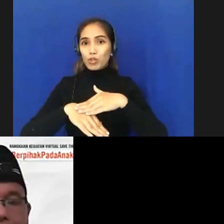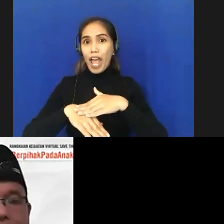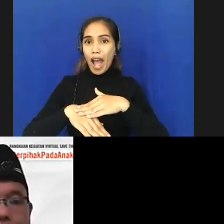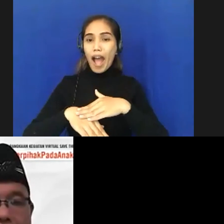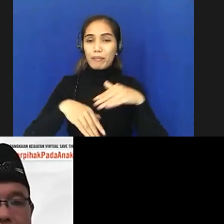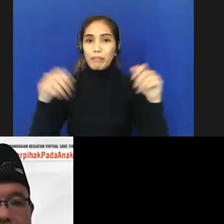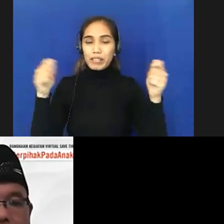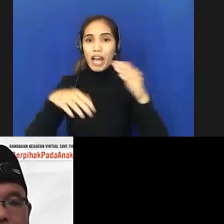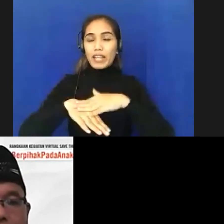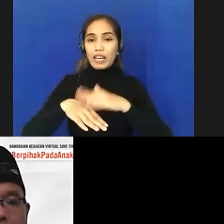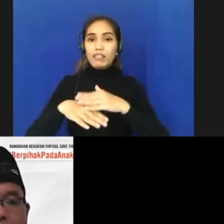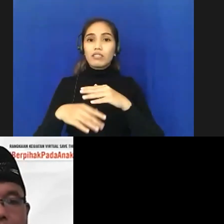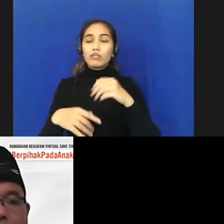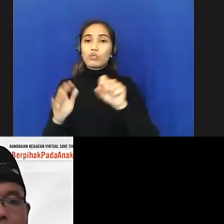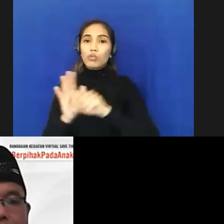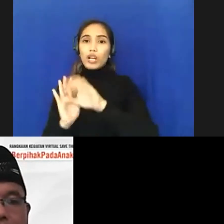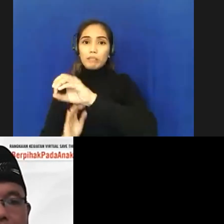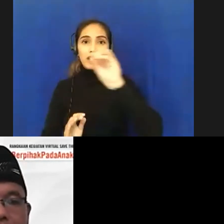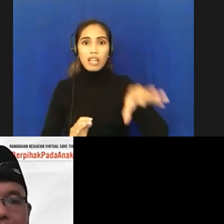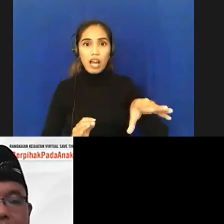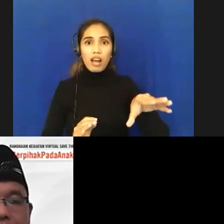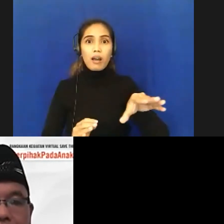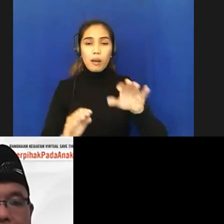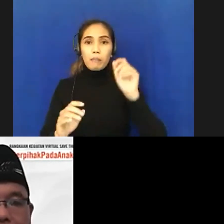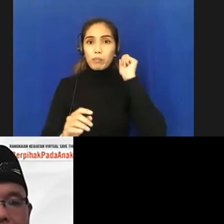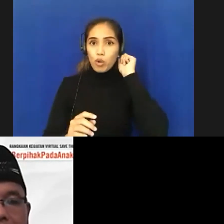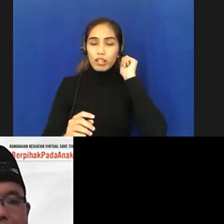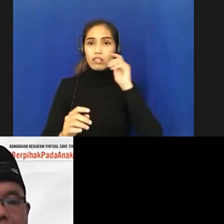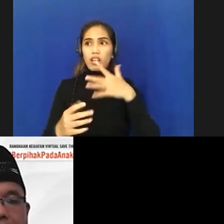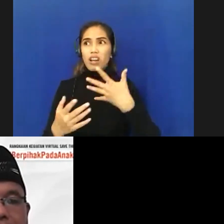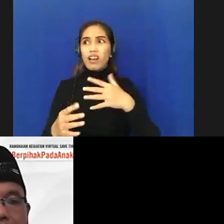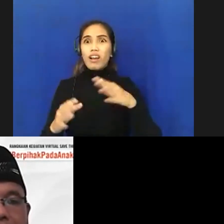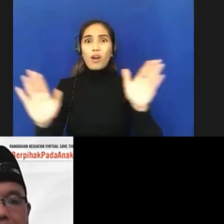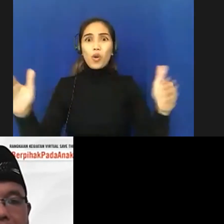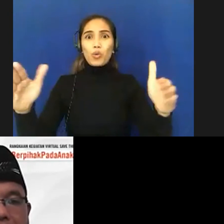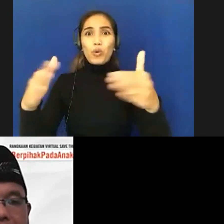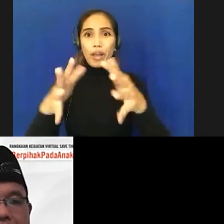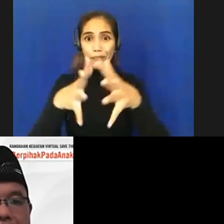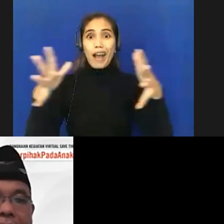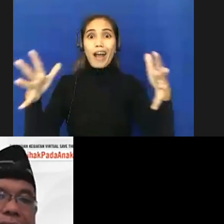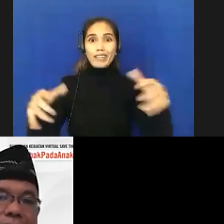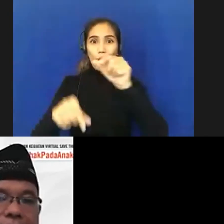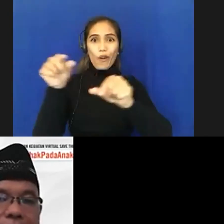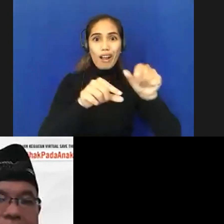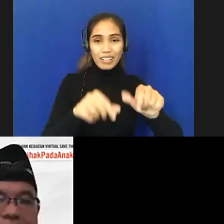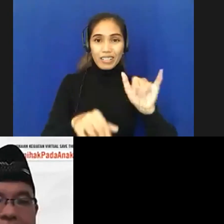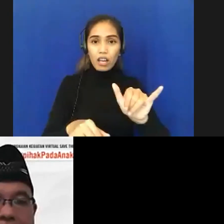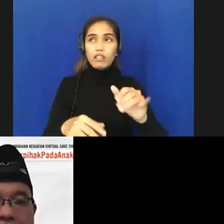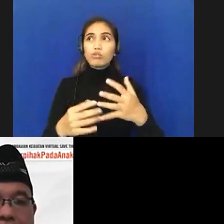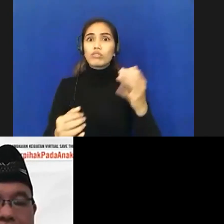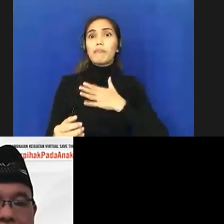kasih pindah perempuan itu mengumpulkan orang-orang yang tidak sedikit nah tiba-tiba sekarang dilarang